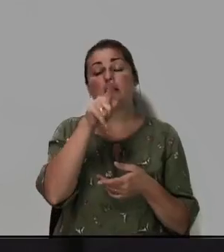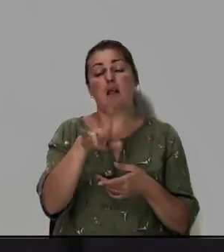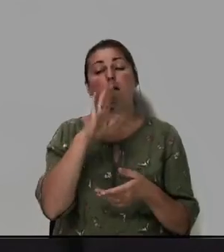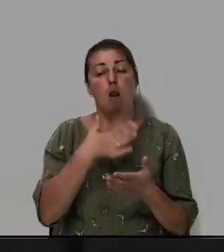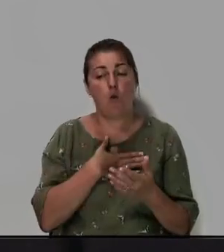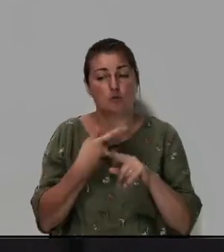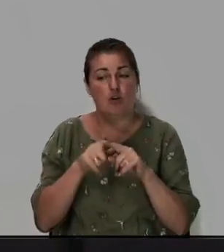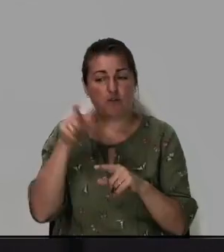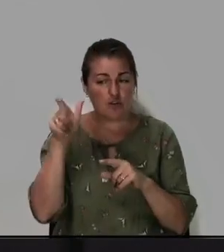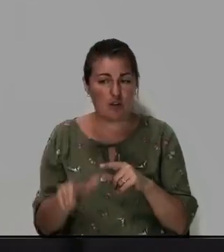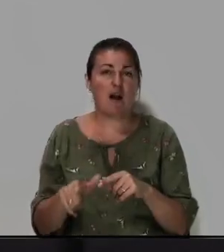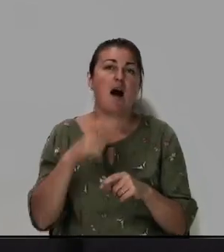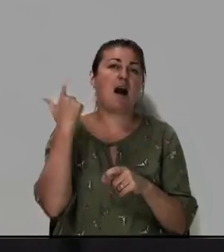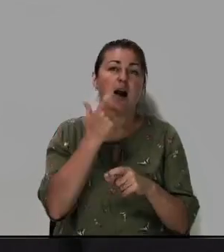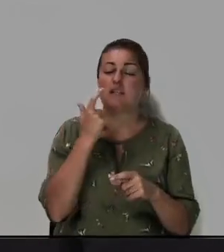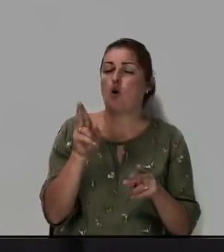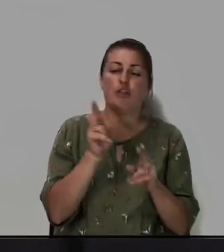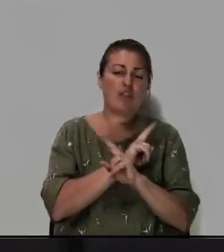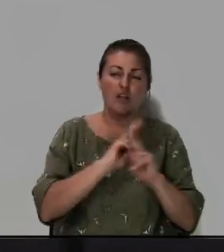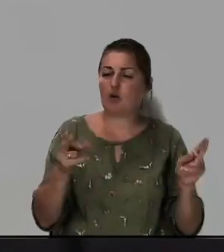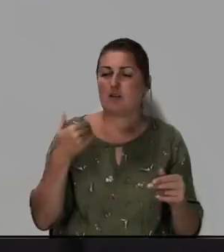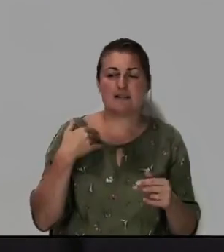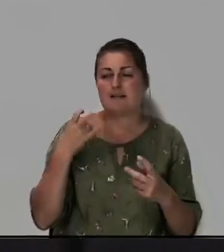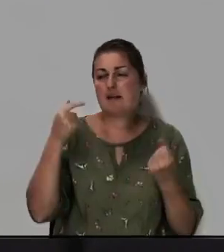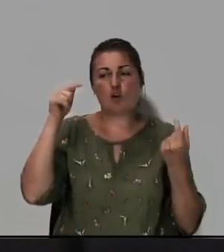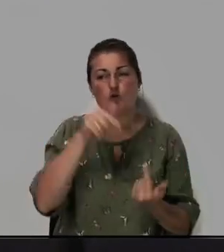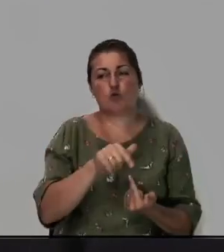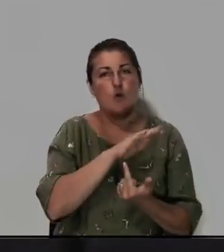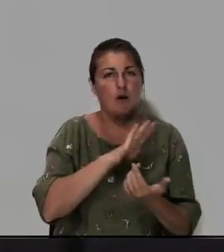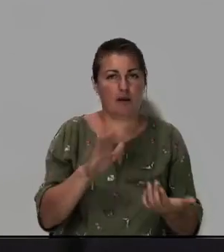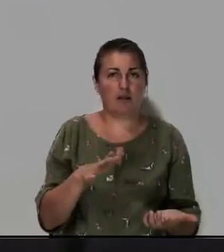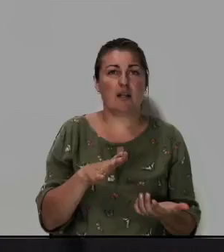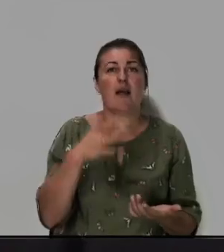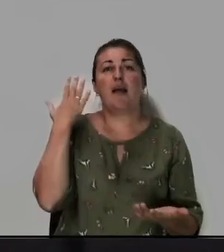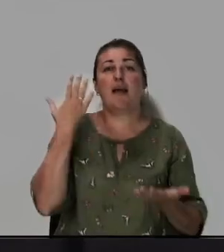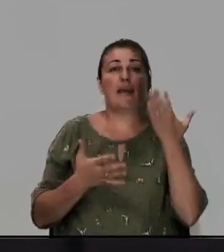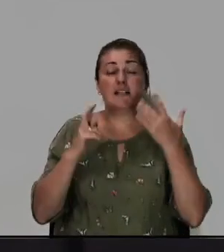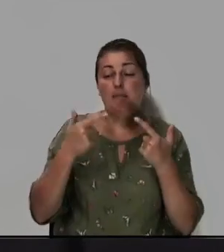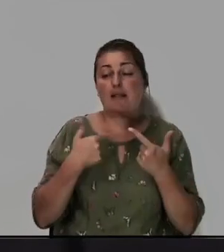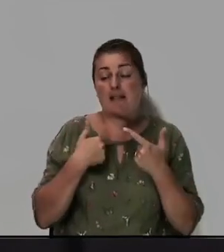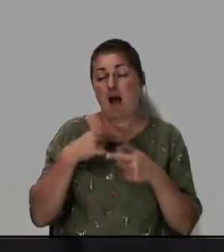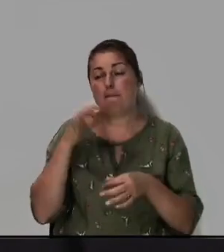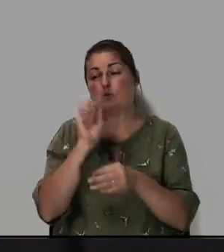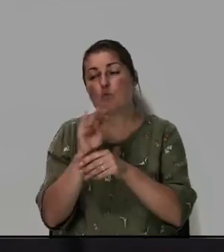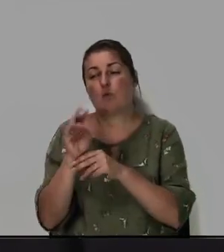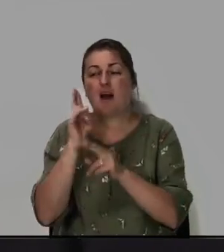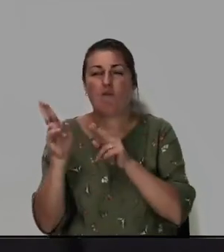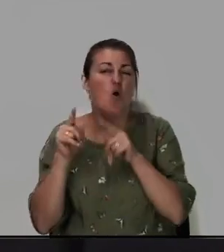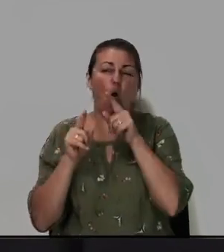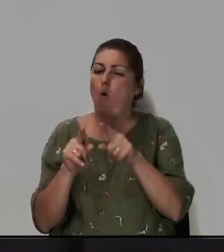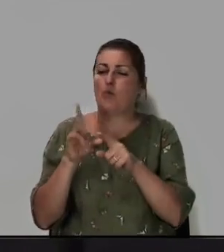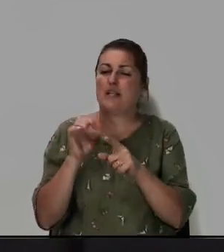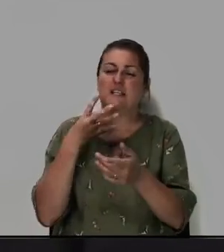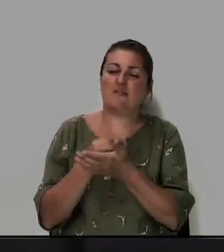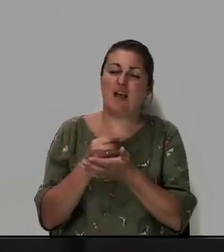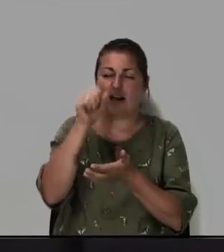человека. Господь, никто из нас не достоин. Если бы нам судить кого-то, что он из-за своих